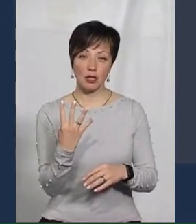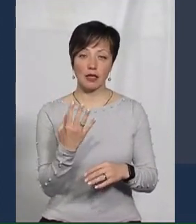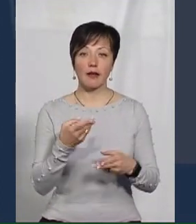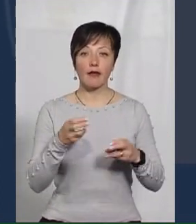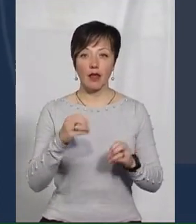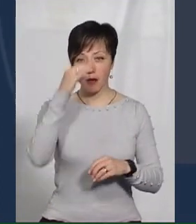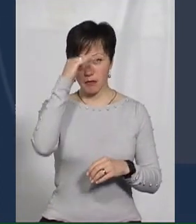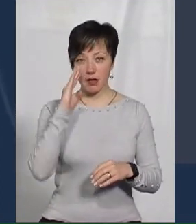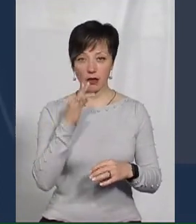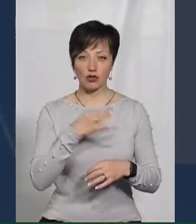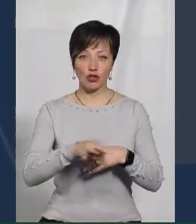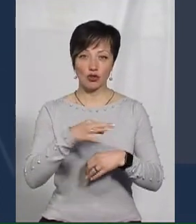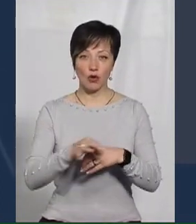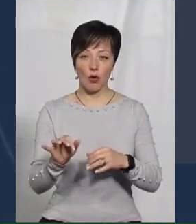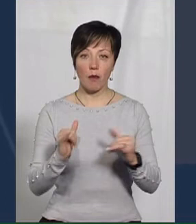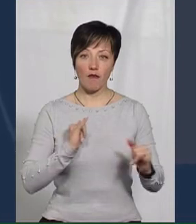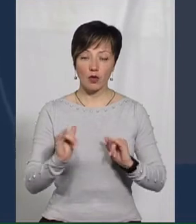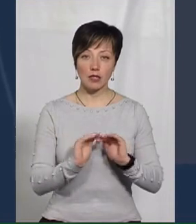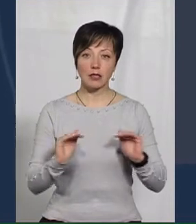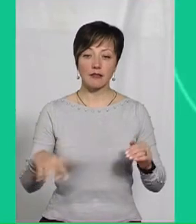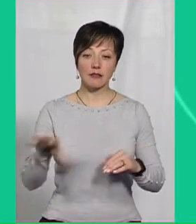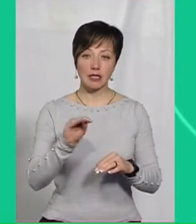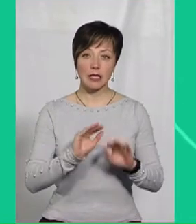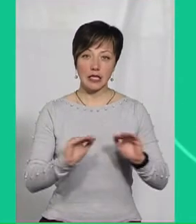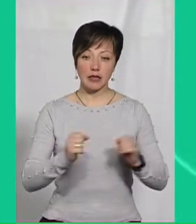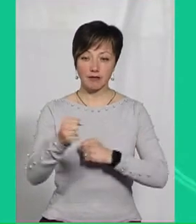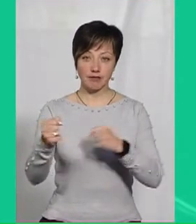батьки жорстоко поводилися з дітьми, і діти всі влаштовані.